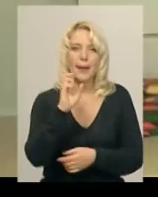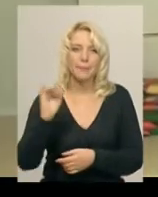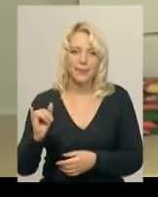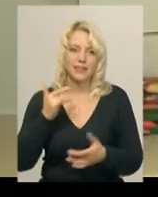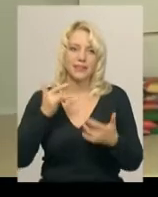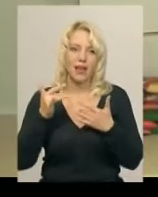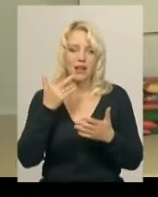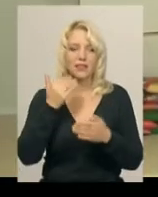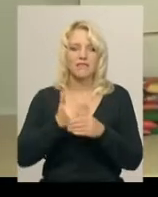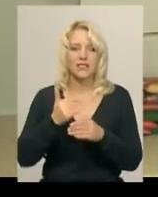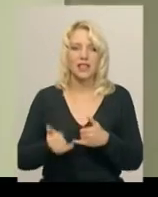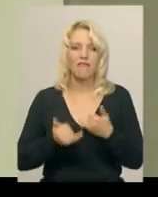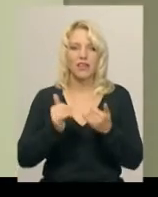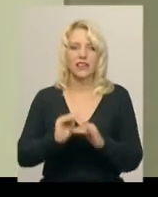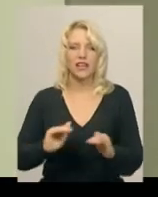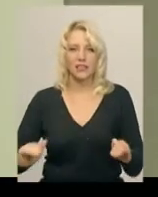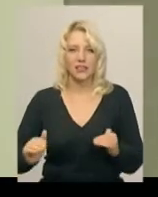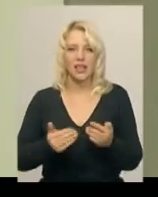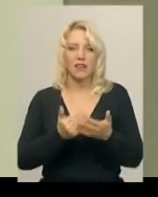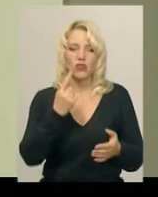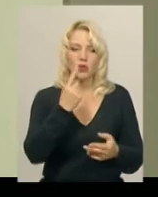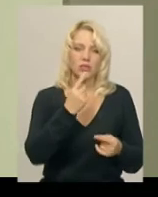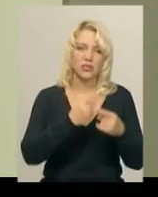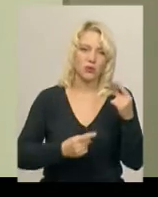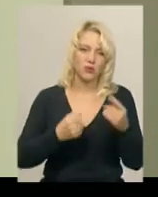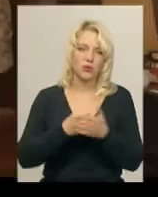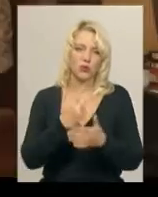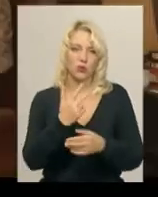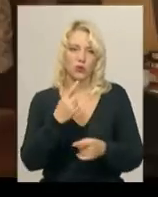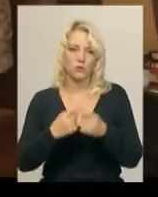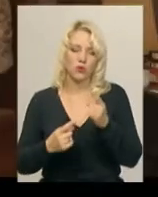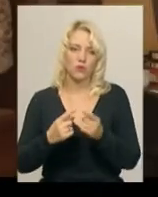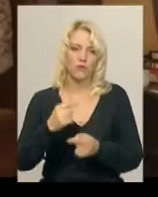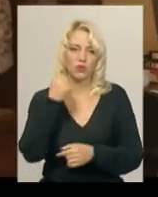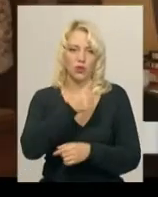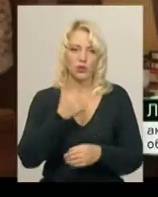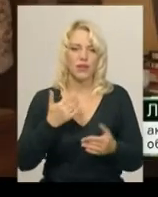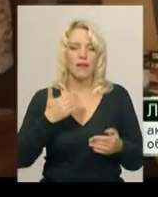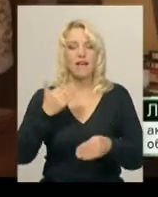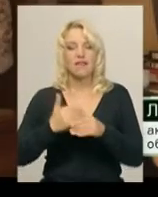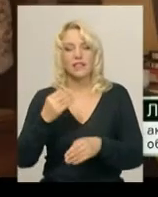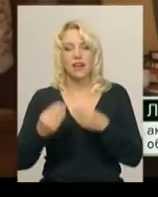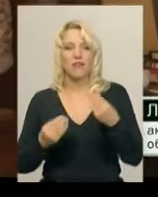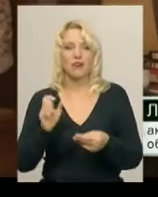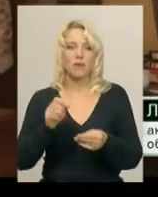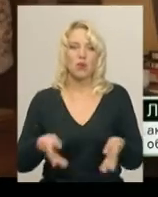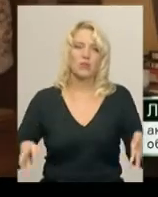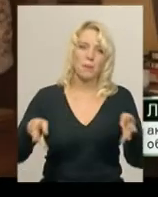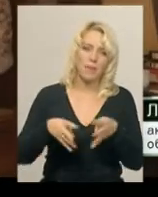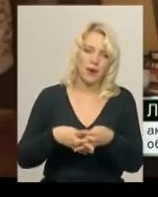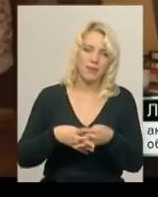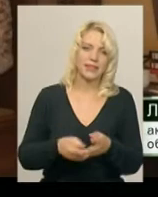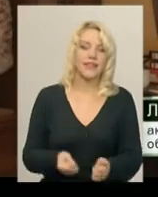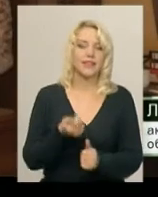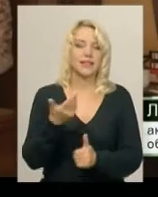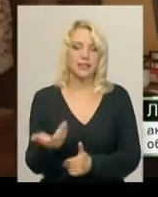показуватимуть для глядачів віком від один з половиною до трьох з половиною років. Вистава гра, то там може переплітатись декілька